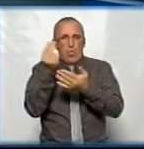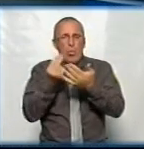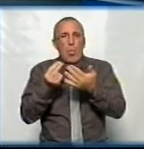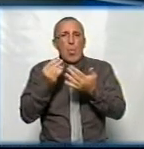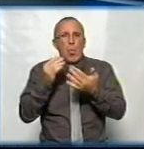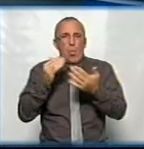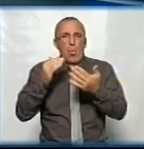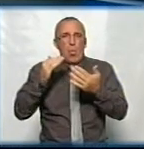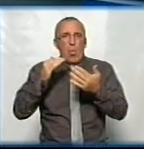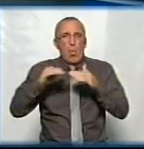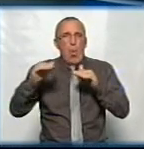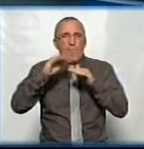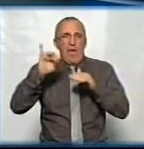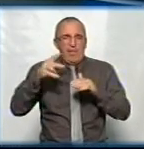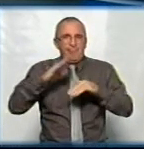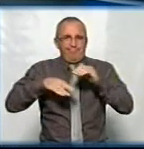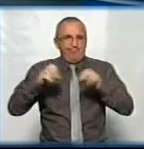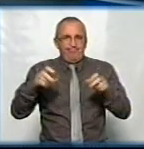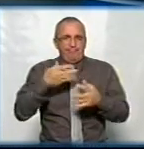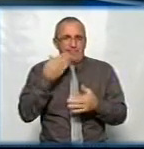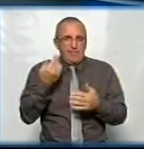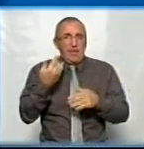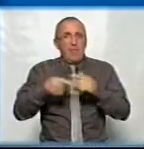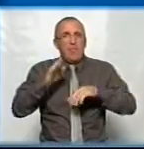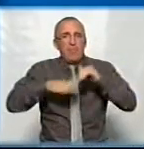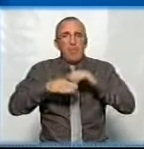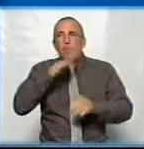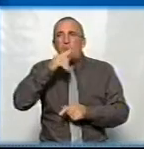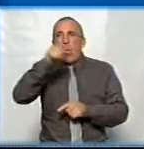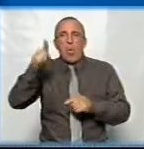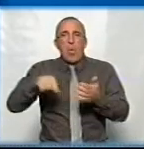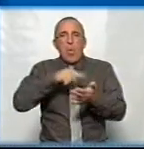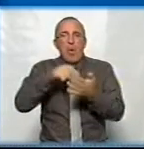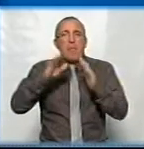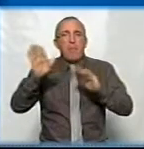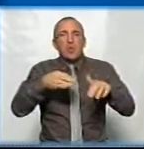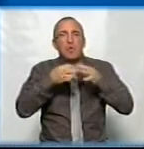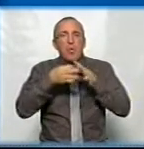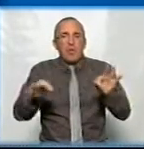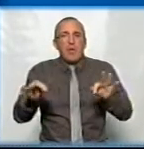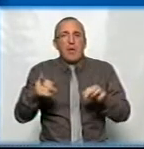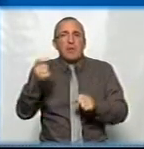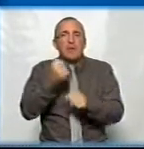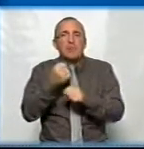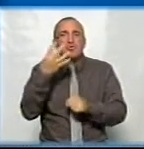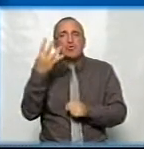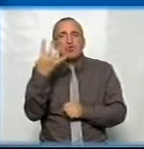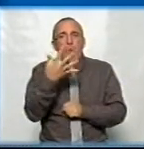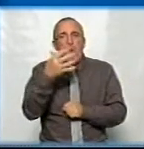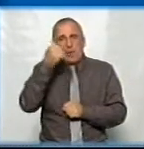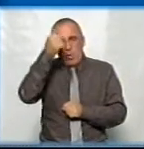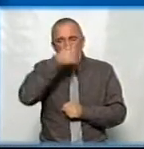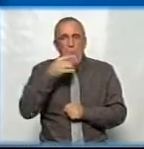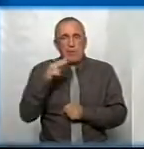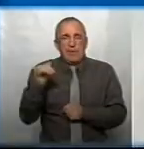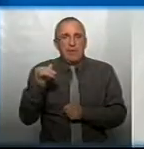Наскільки я знаю, цю ситуацію, ця практика була во многих місцях після освобождения. Це якраз робилось в 45-і годи.